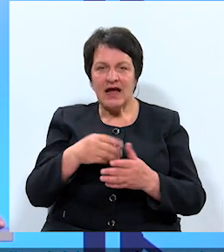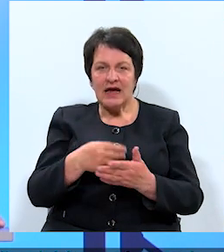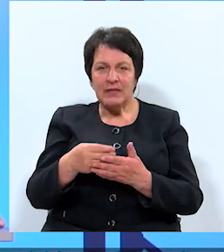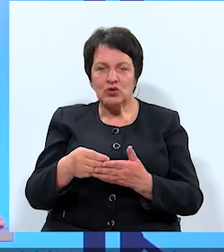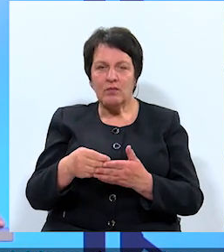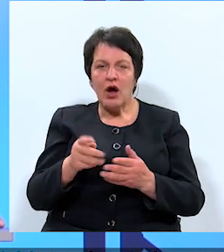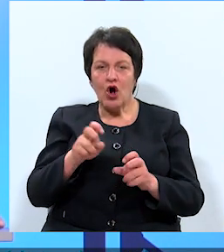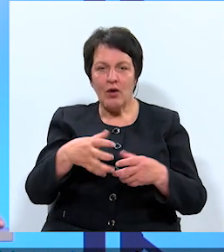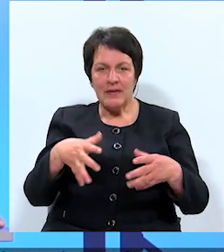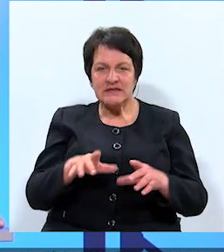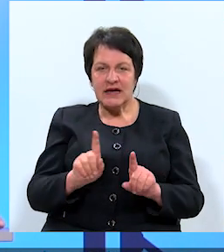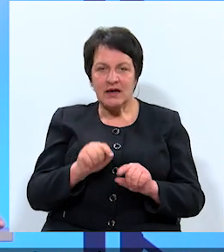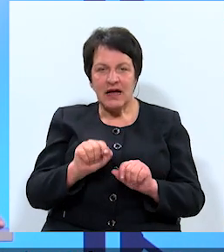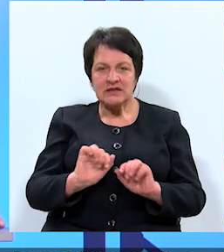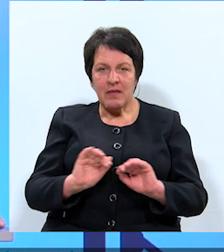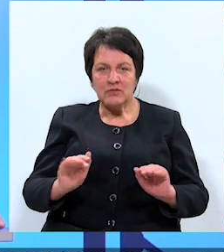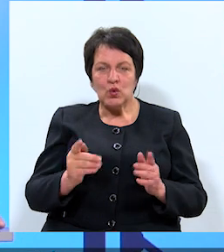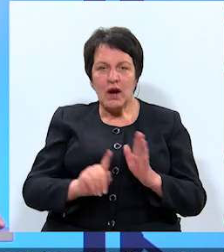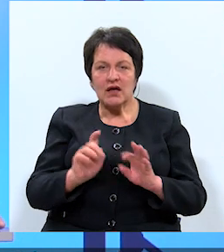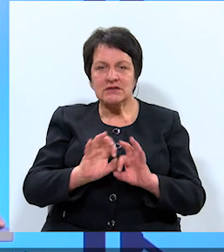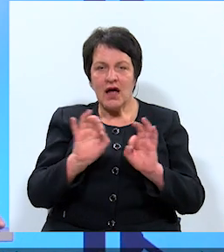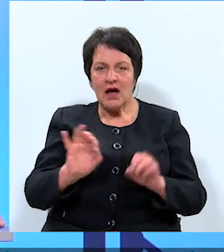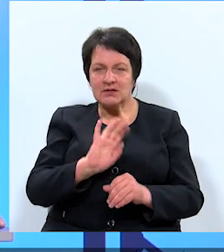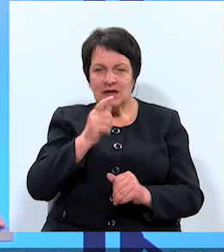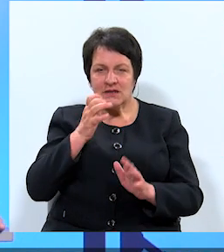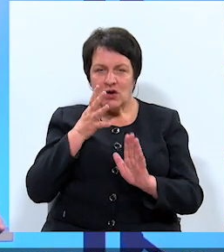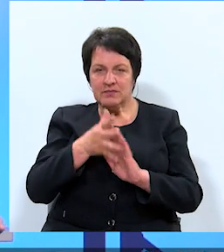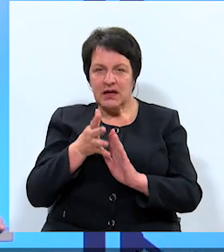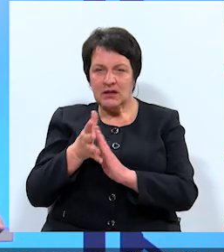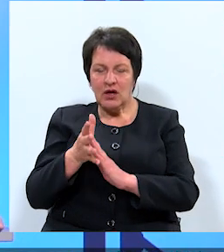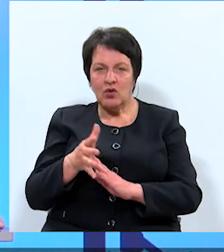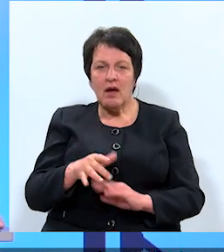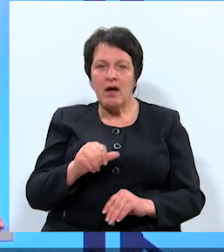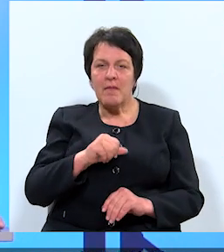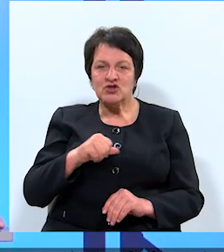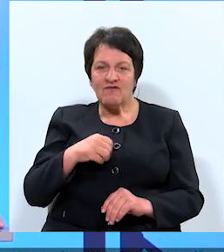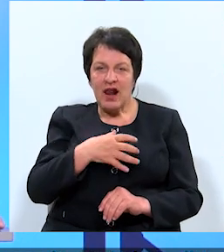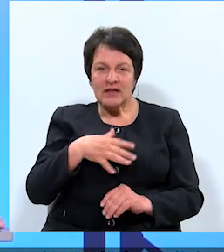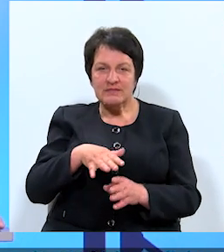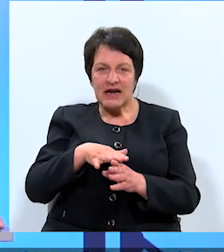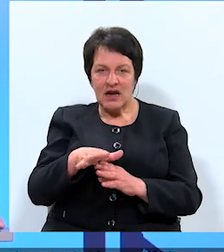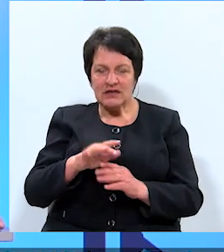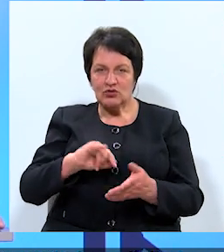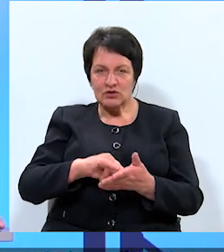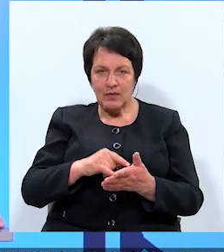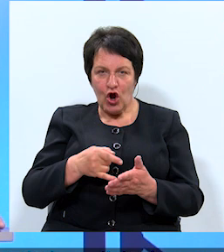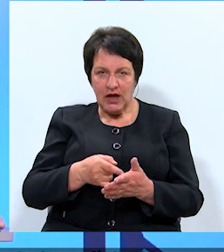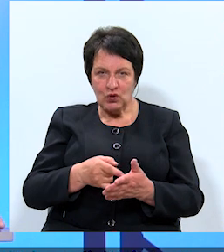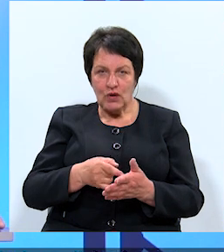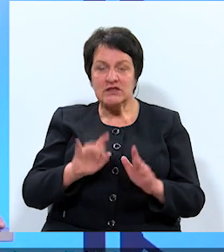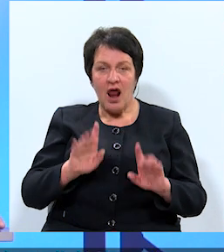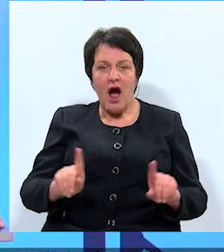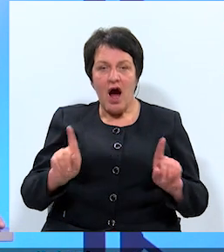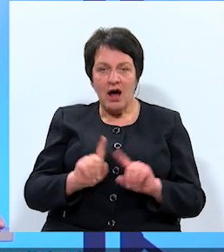tas pamats, kurā sākas necaurspīdīgumi pašvaldības realizētajos projektos, lai